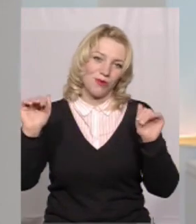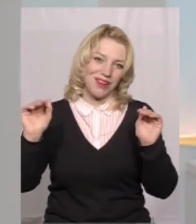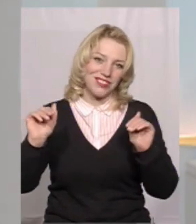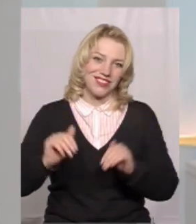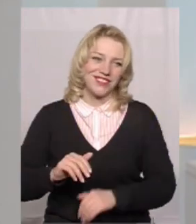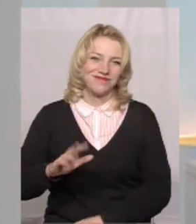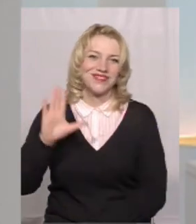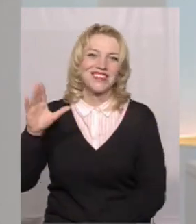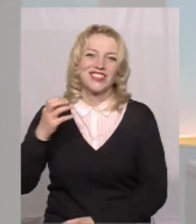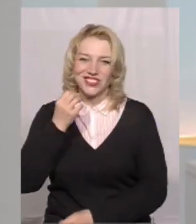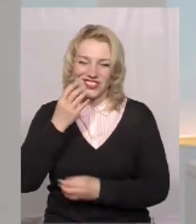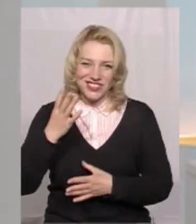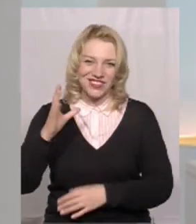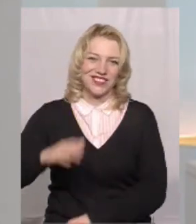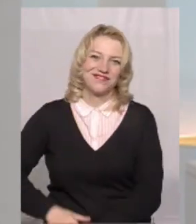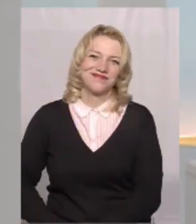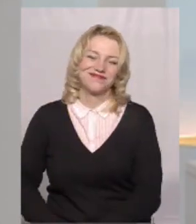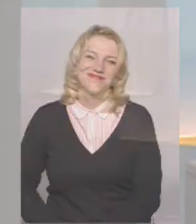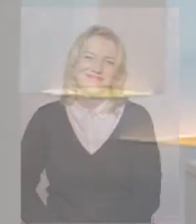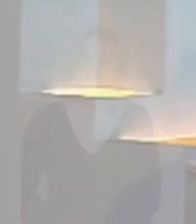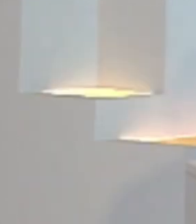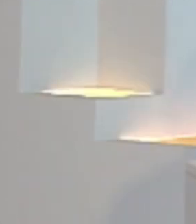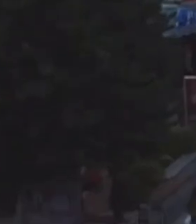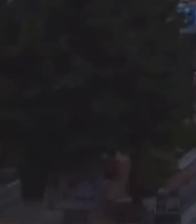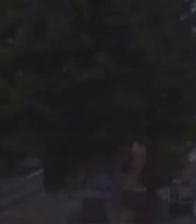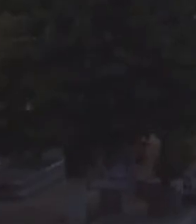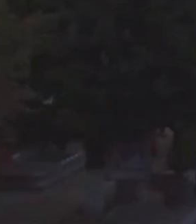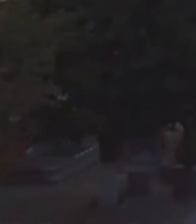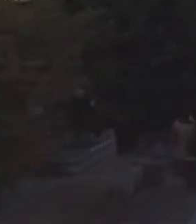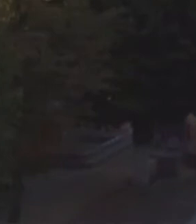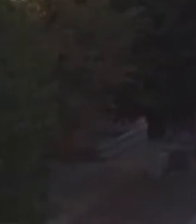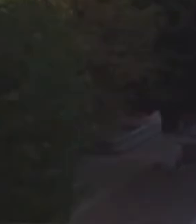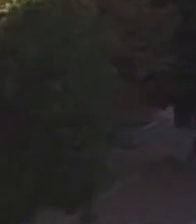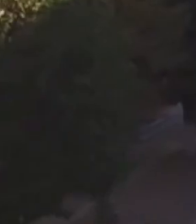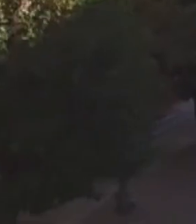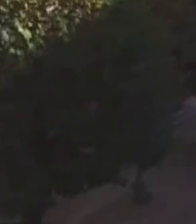добре, побачимося наступного тижня. Дякую.